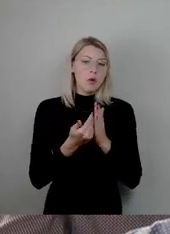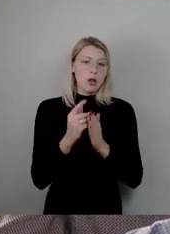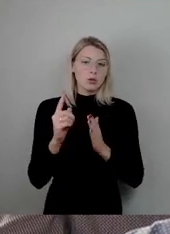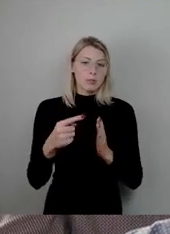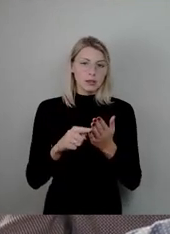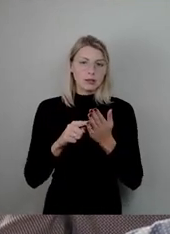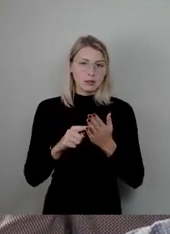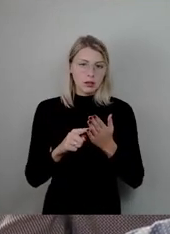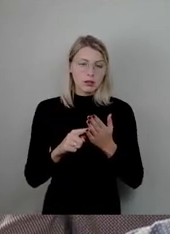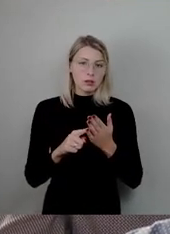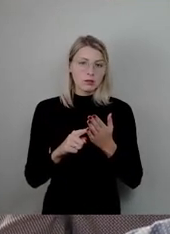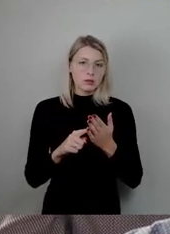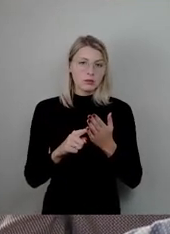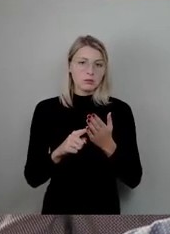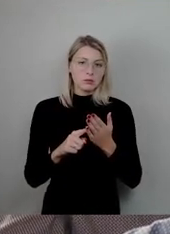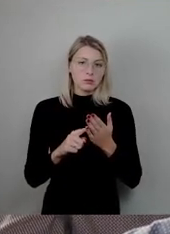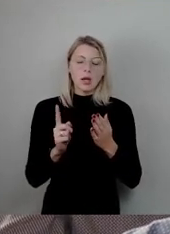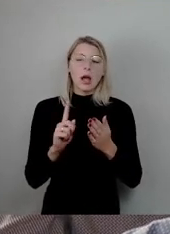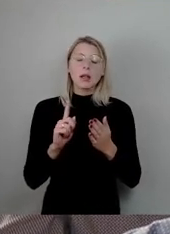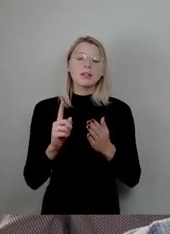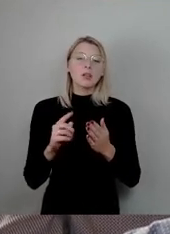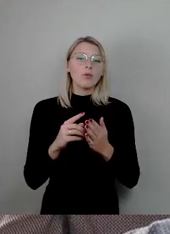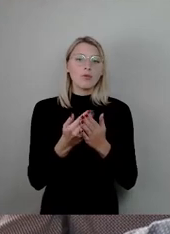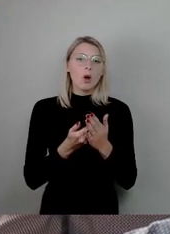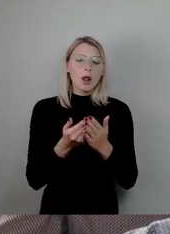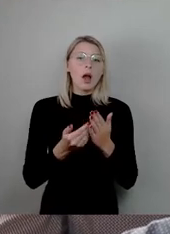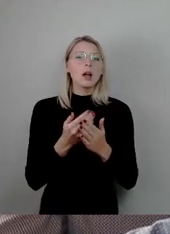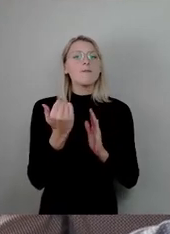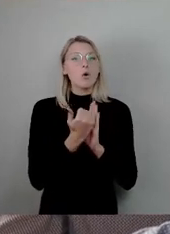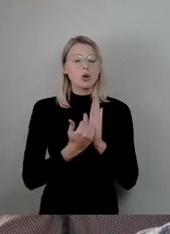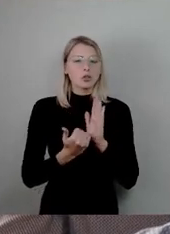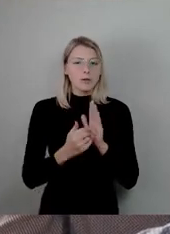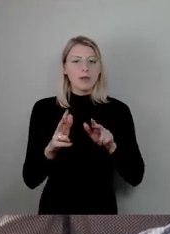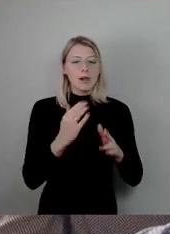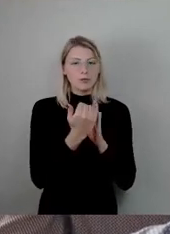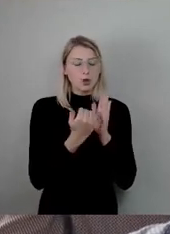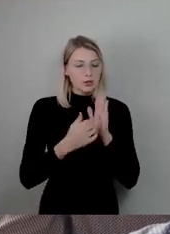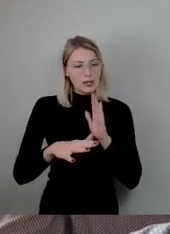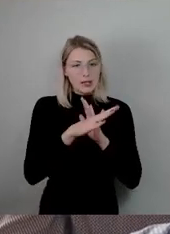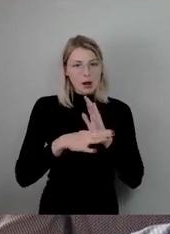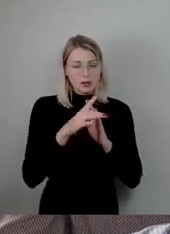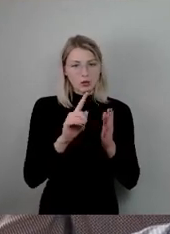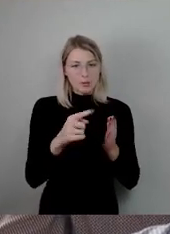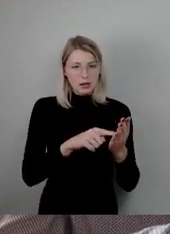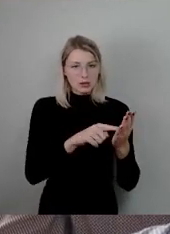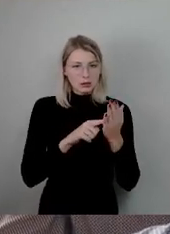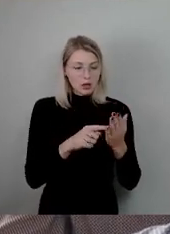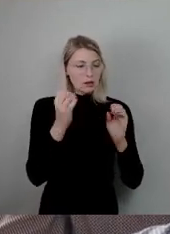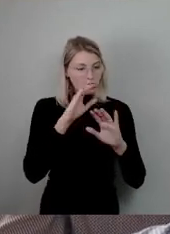besser gesagt, die Vorlage nicht, die Vorschrift, die Verwaltungsvorschrift des Landes. Und da steht ganz klar drin, dass